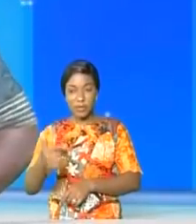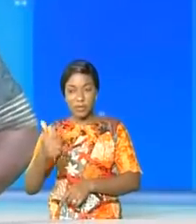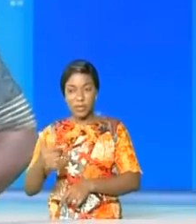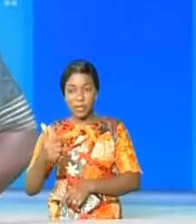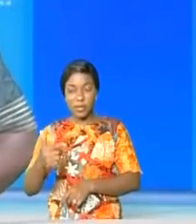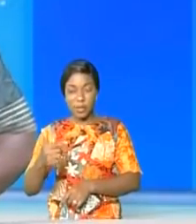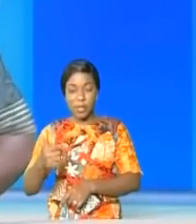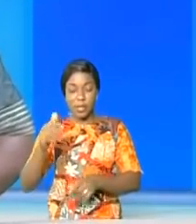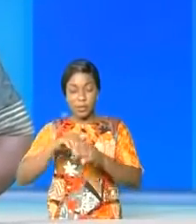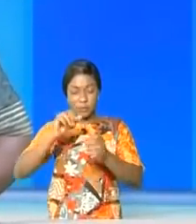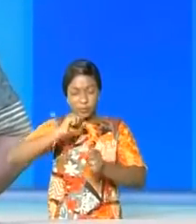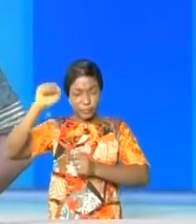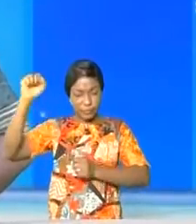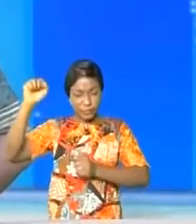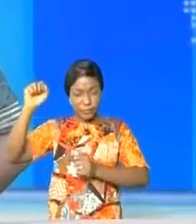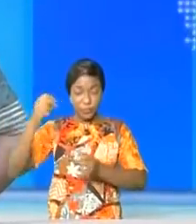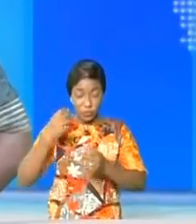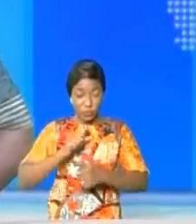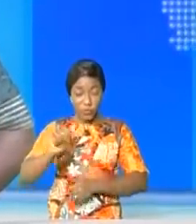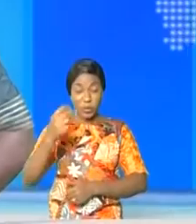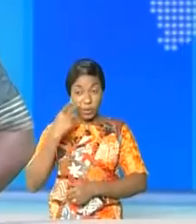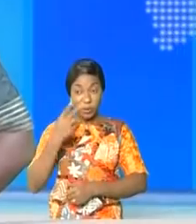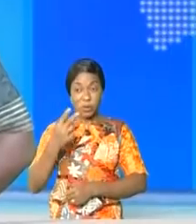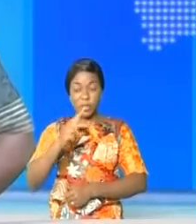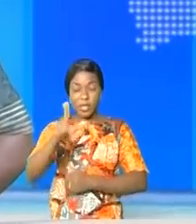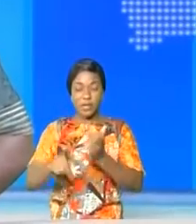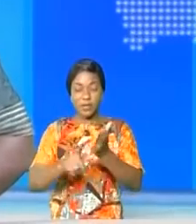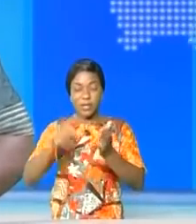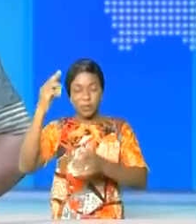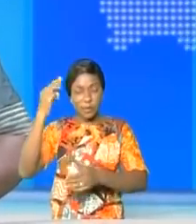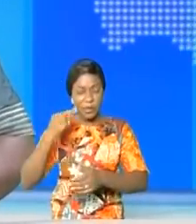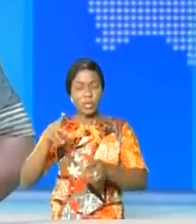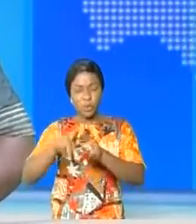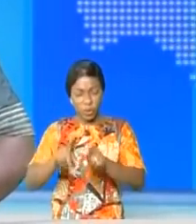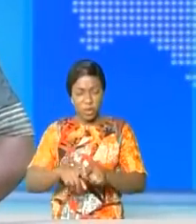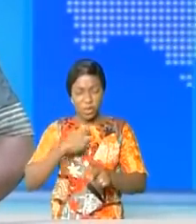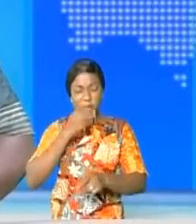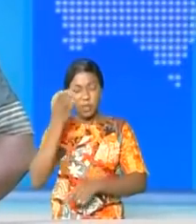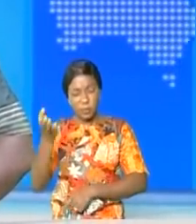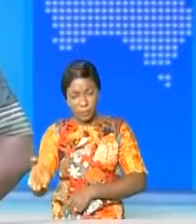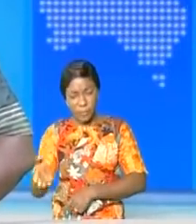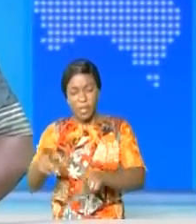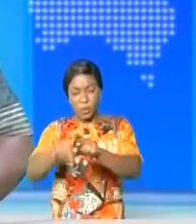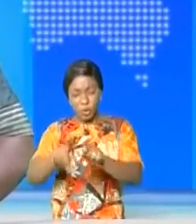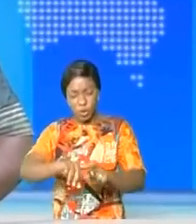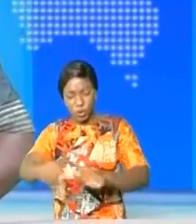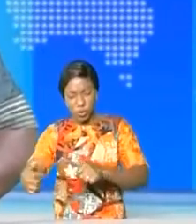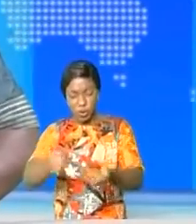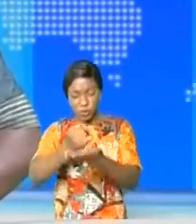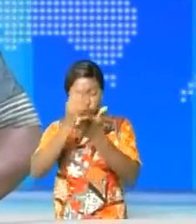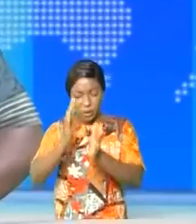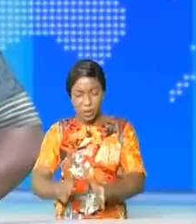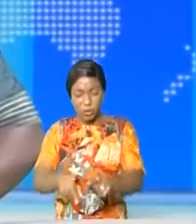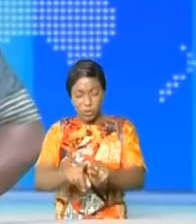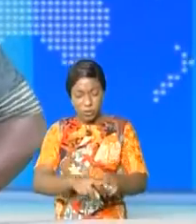Nécropole, entre terre et ciel. Les vice-ministres des Affaires étrangères et les diplomates congolais lui